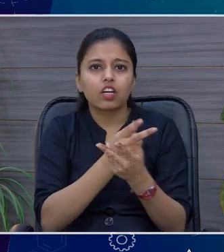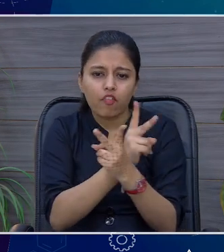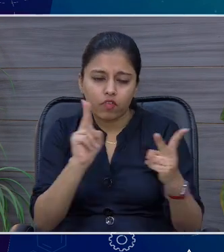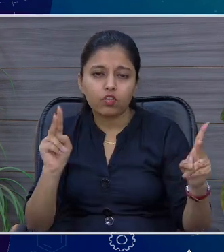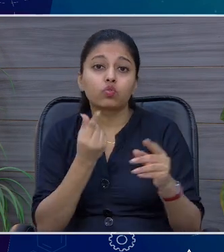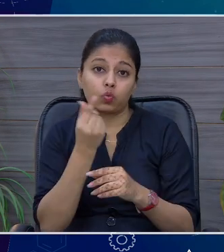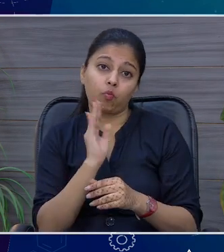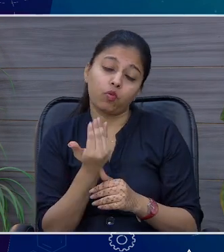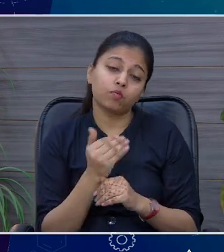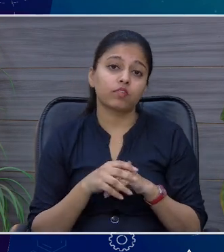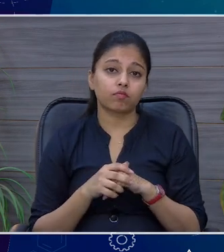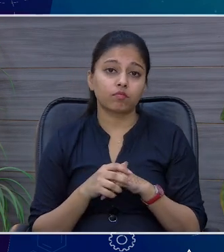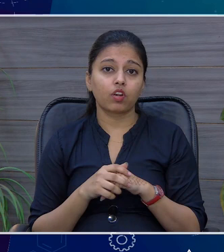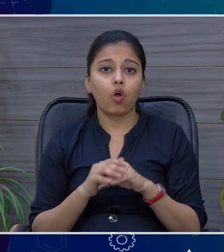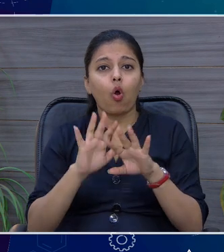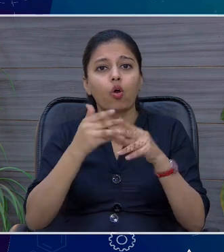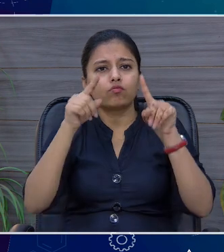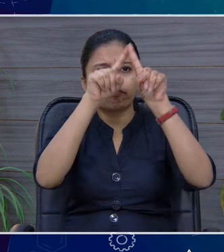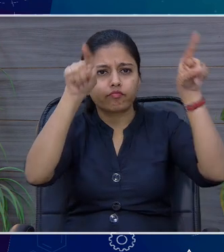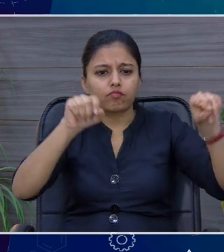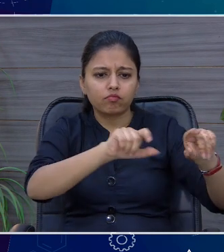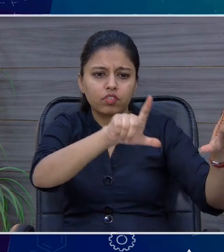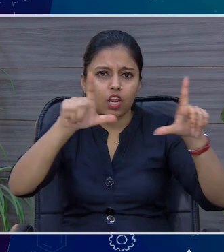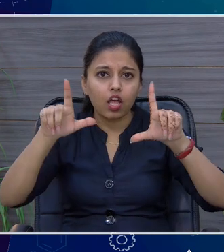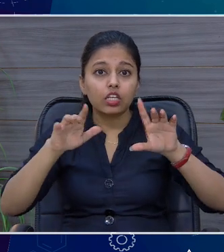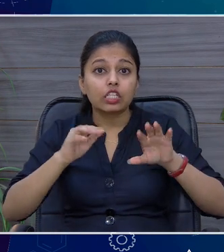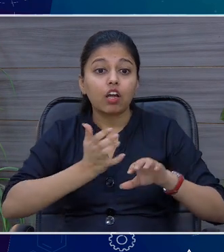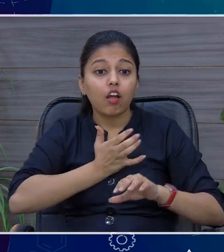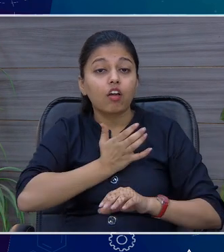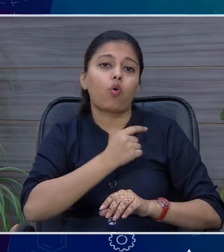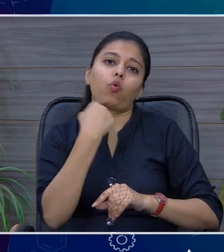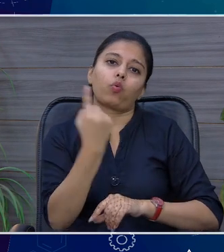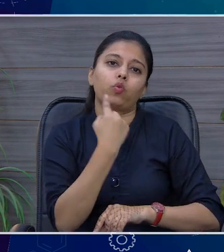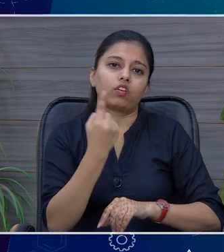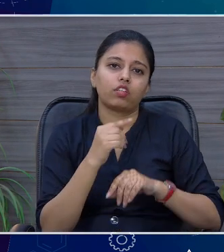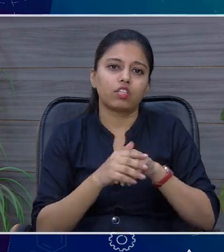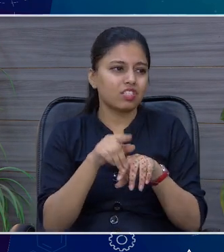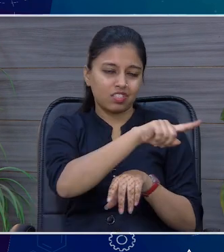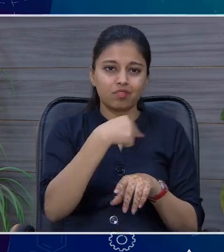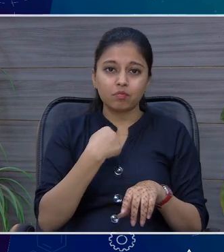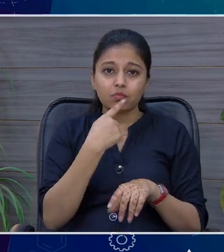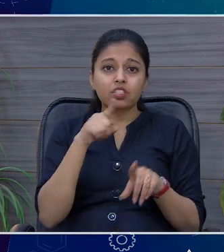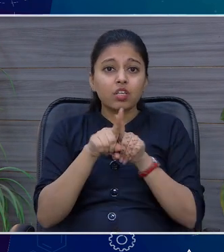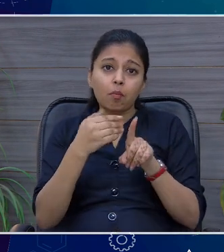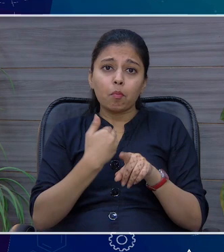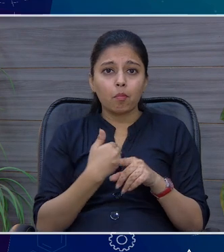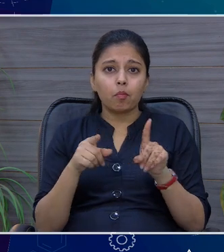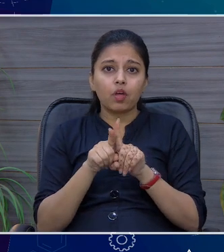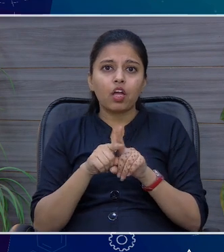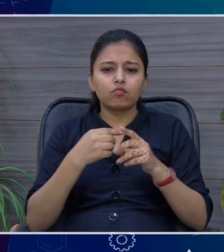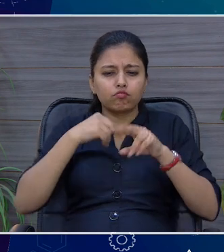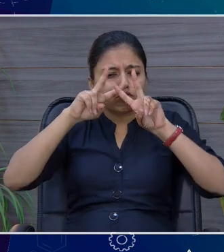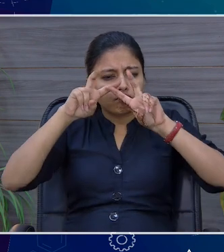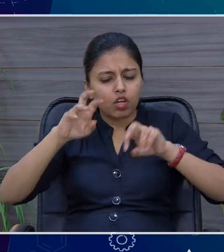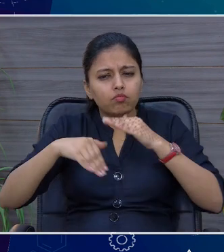हो है ठीक है स्क्रीन सोगे जिन पर ग्रीन कलर हो क्योंकि एवन मी और मैंने रिसर्च भी